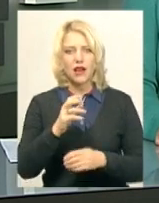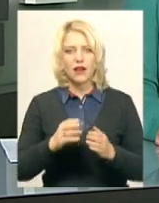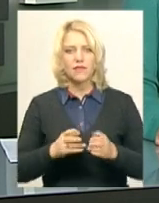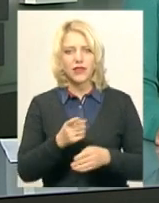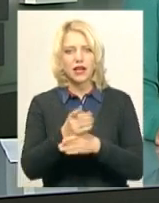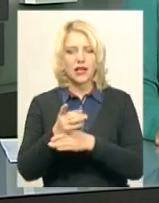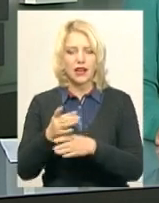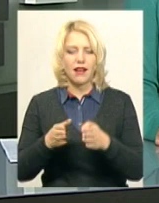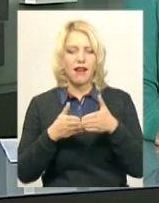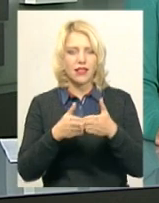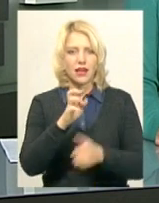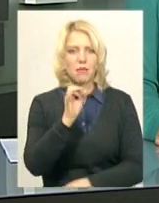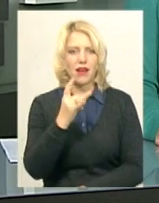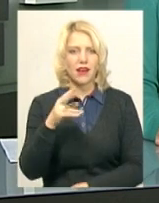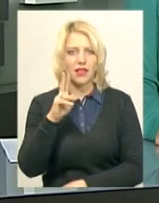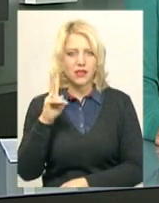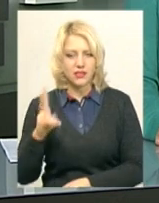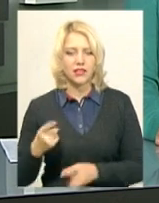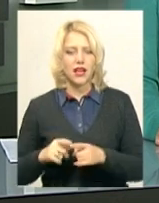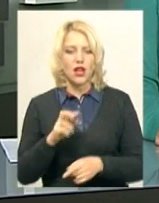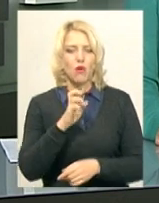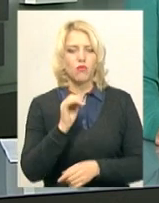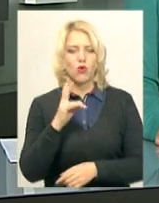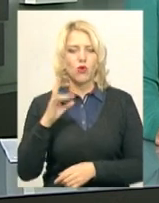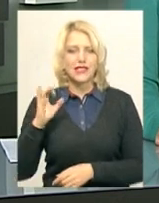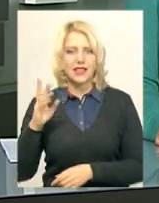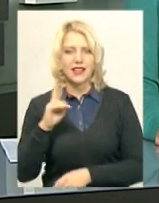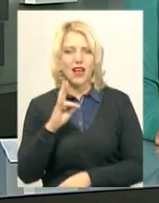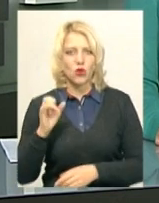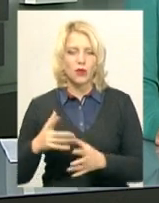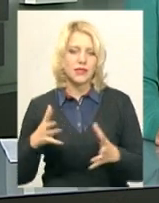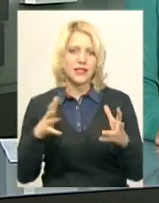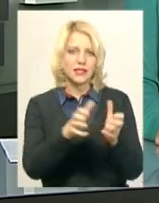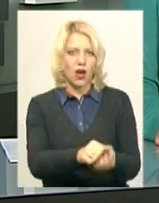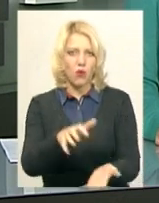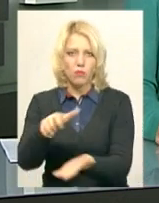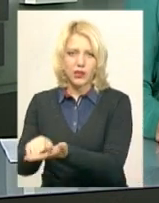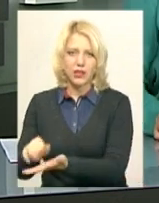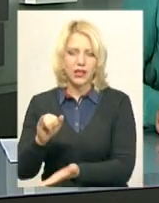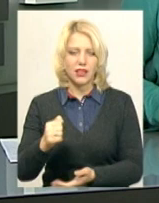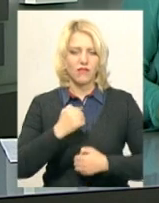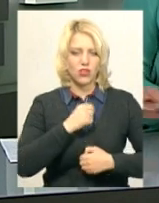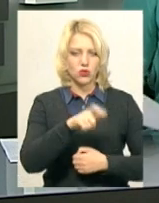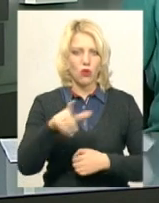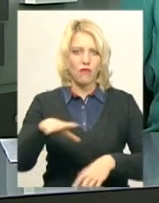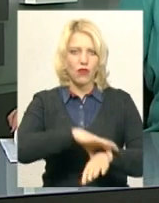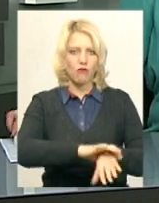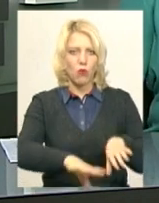катери «Брадянськ» та «Нікополь» та буксир «Яни Капо» російські силовики захопили, а військових взяли в полон.